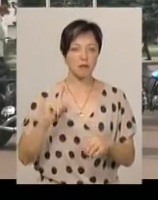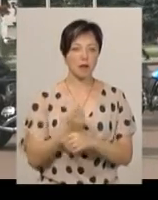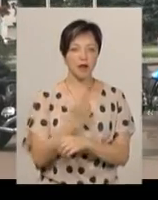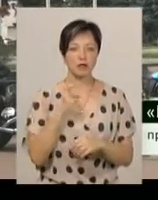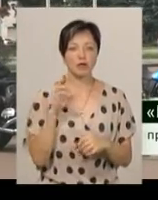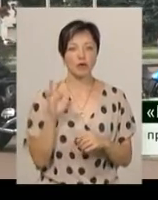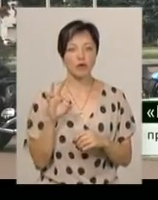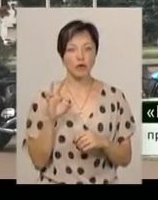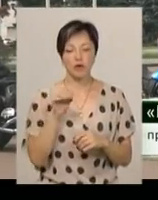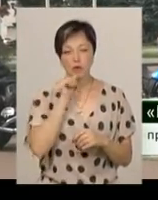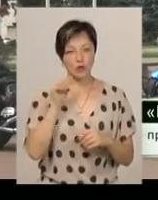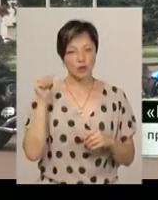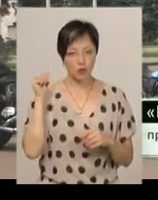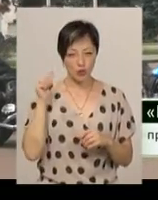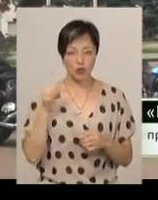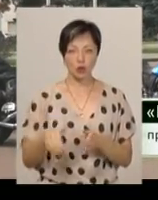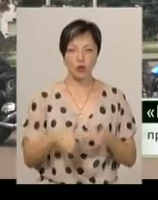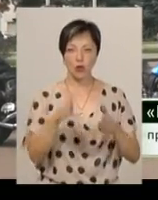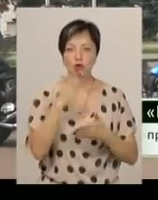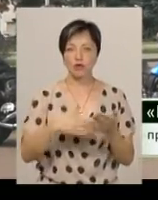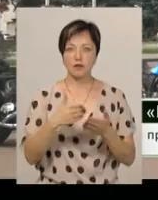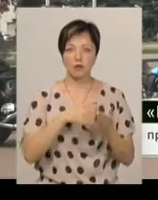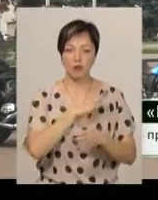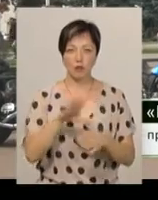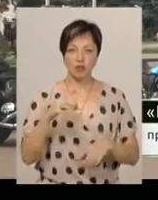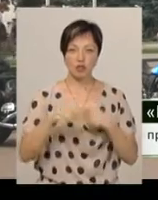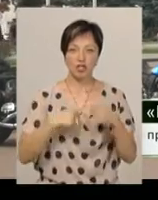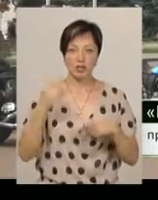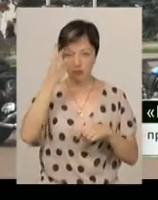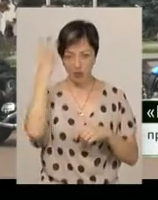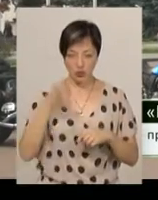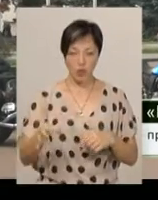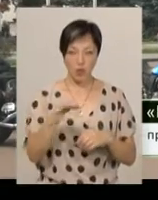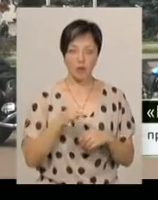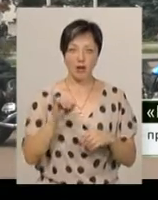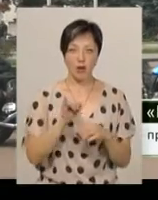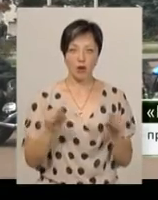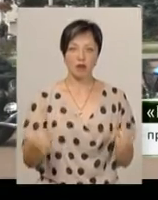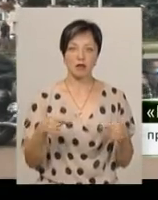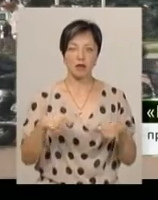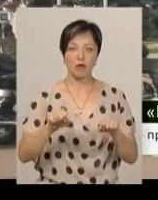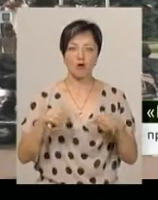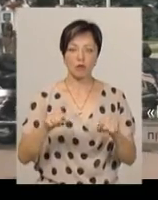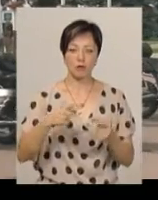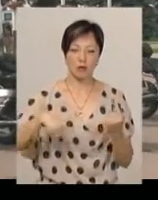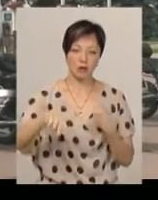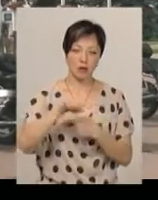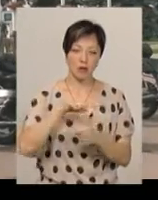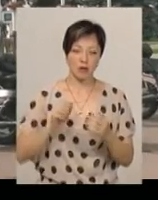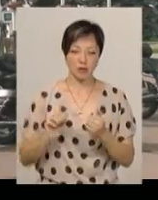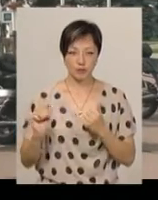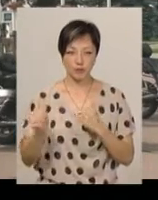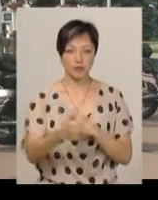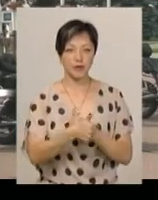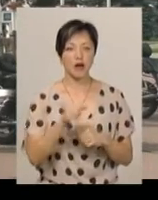в тому році дороги зовсім не було через Хмельницьку область, і організатори мотопробігу обійшли її стороною,